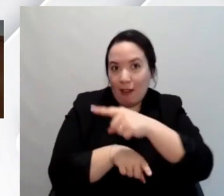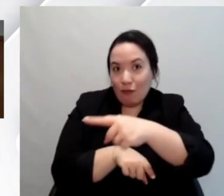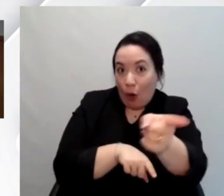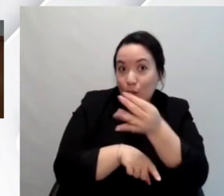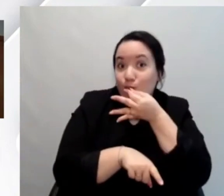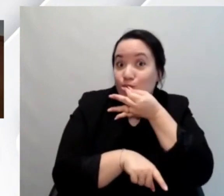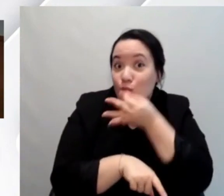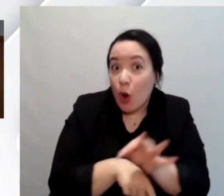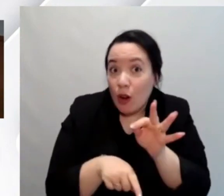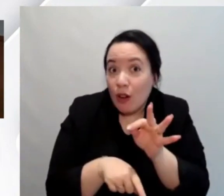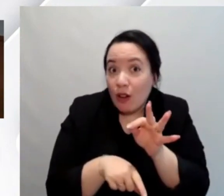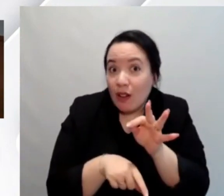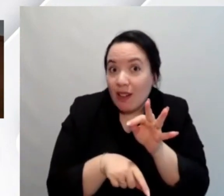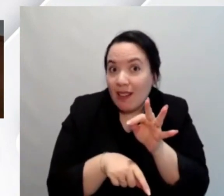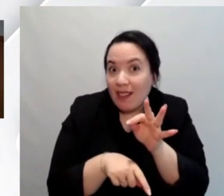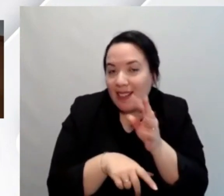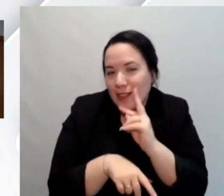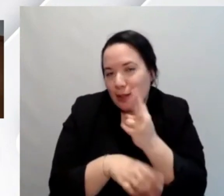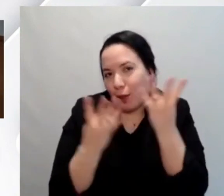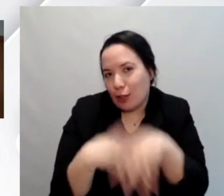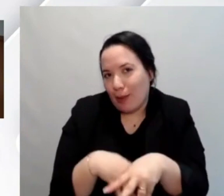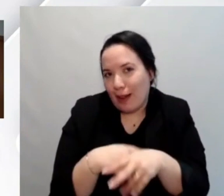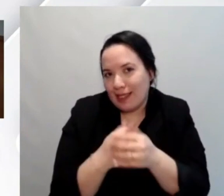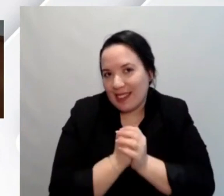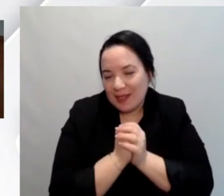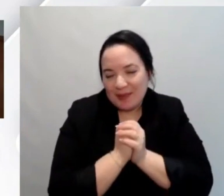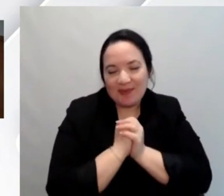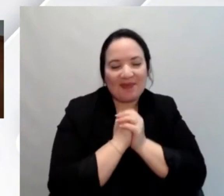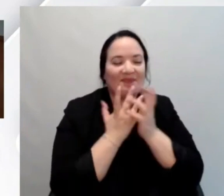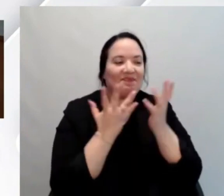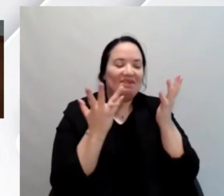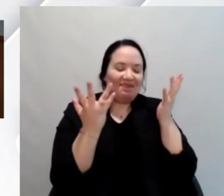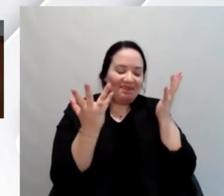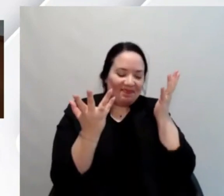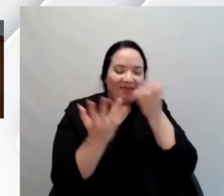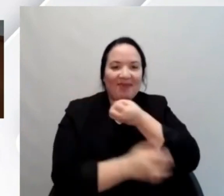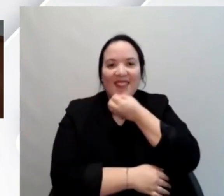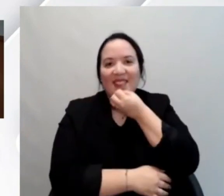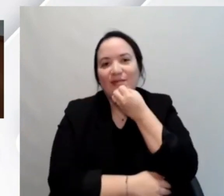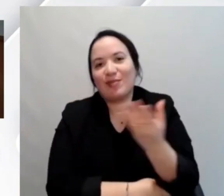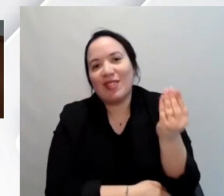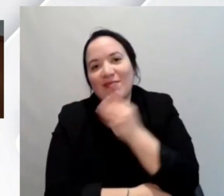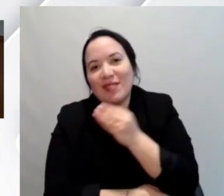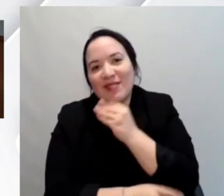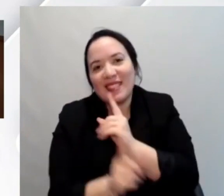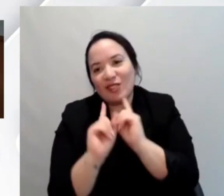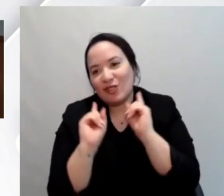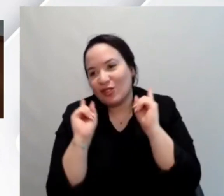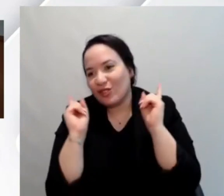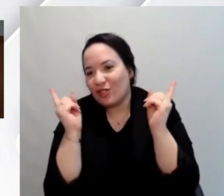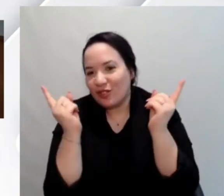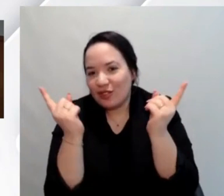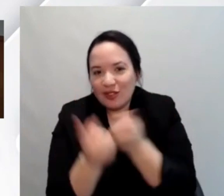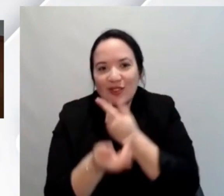la risposta è scontata allora buon pomeriggio intanto a tutte e tutti grazie grazie